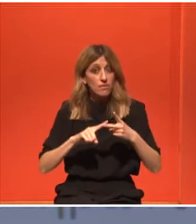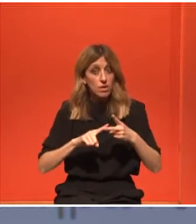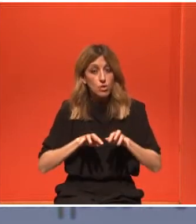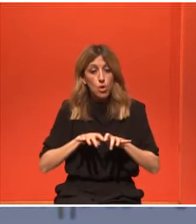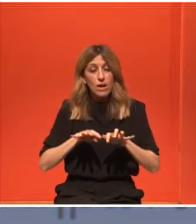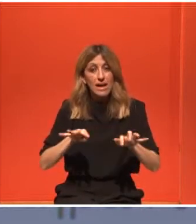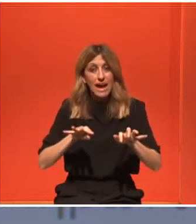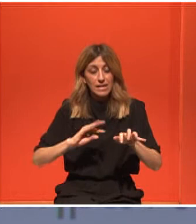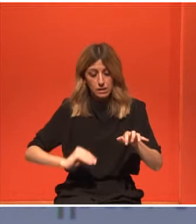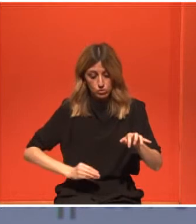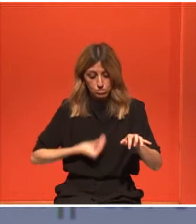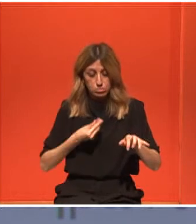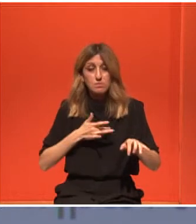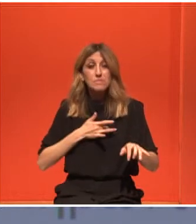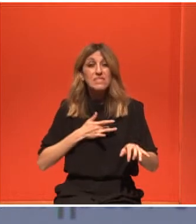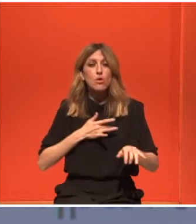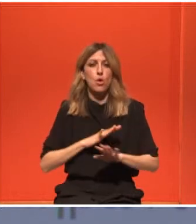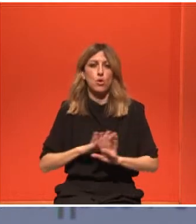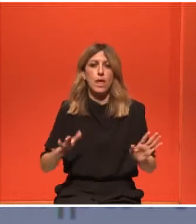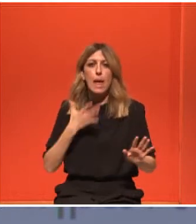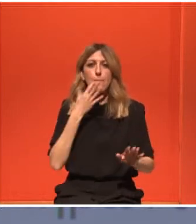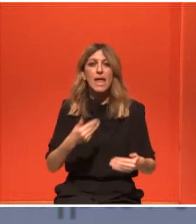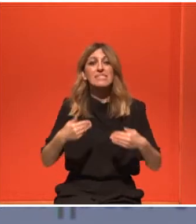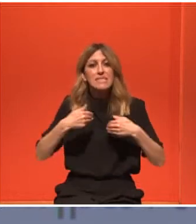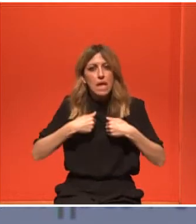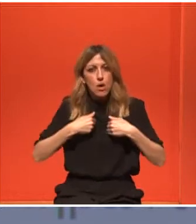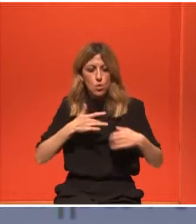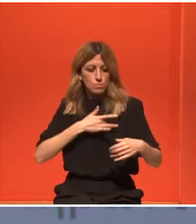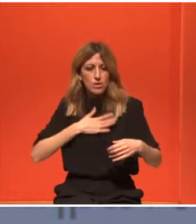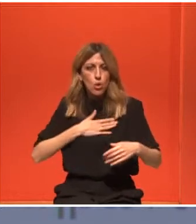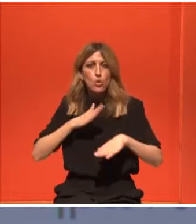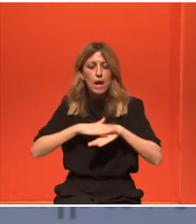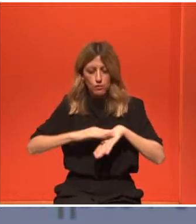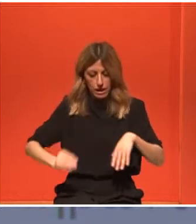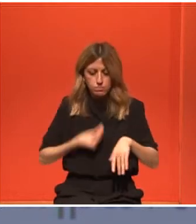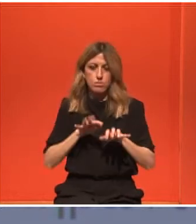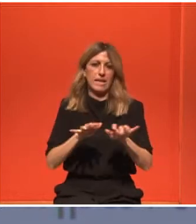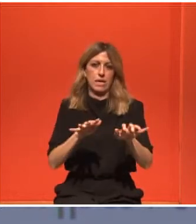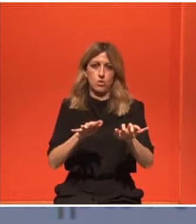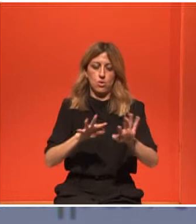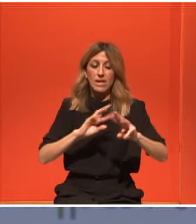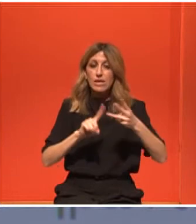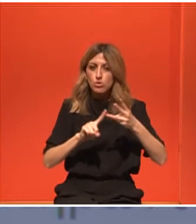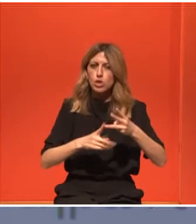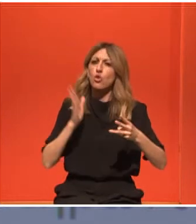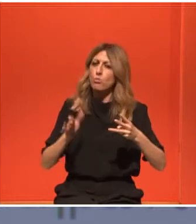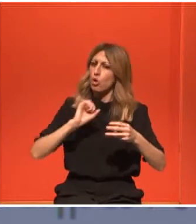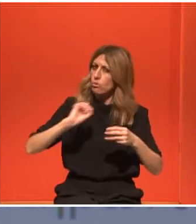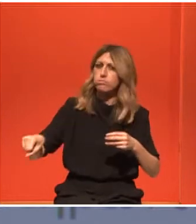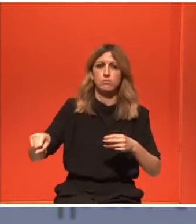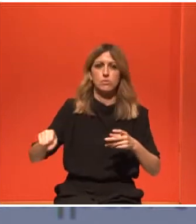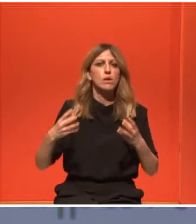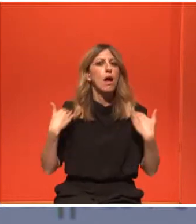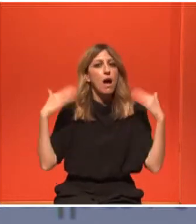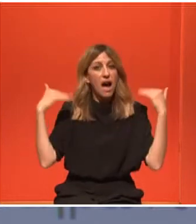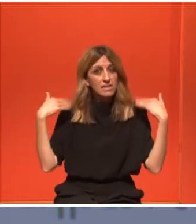και εμείς μπορούμε να την νικήσουμε. Ξεκάθαρα. Η άσκηση, οι γιατροί, οι ψυχολόγοι,